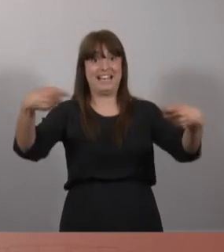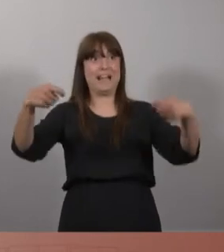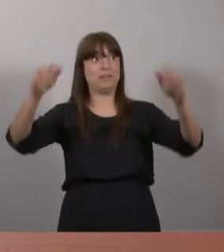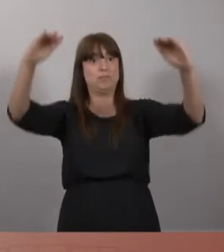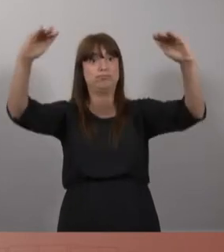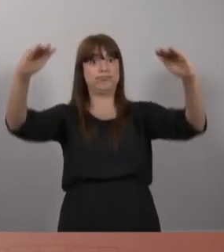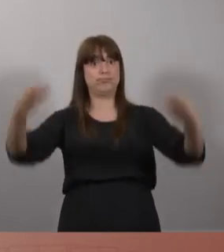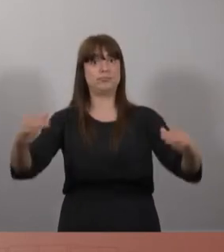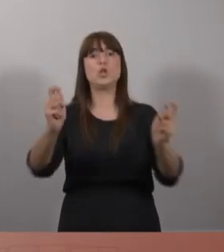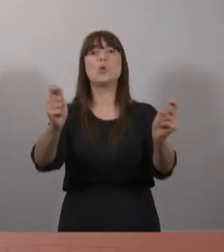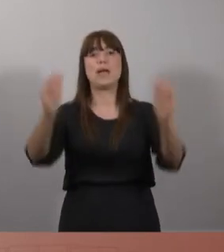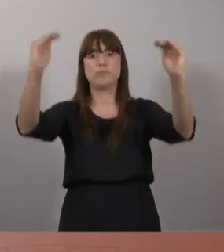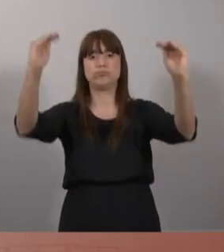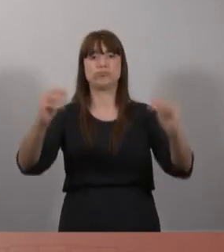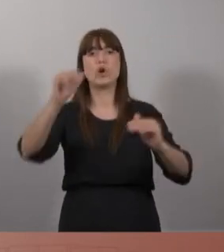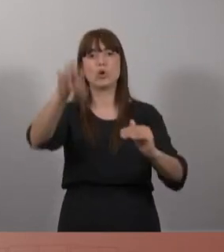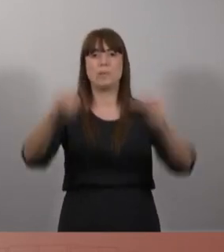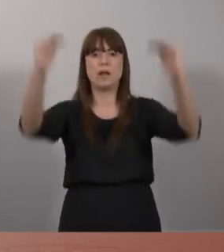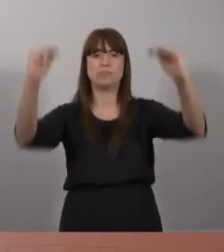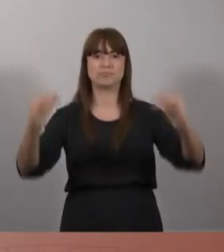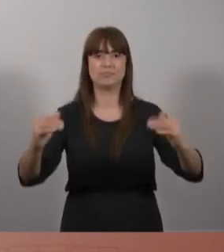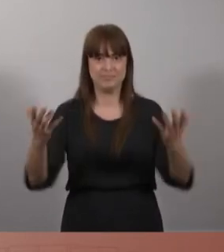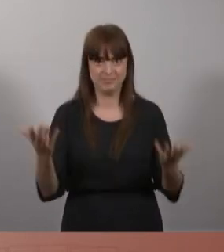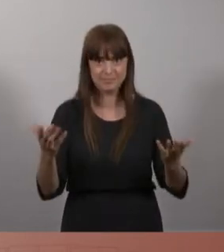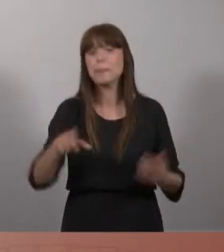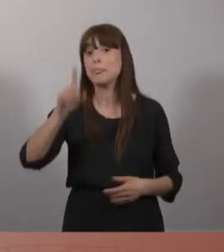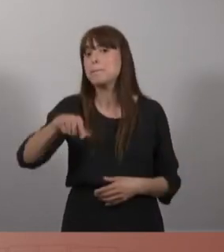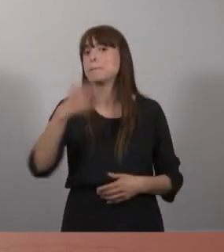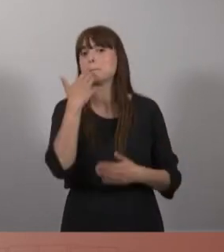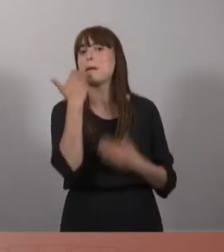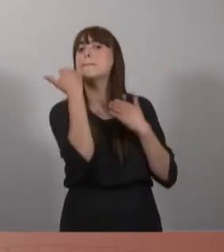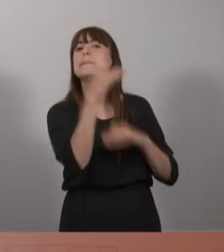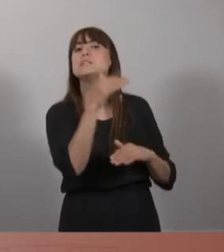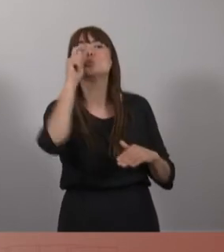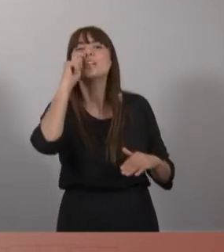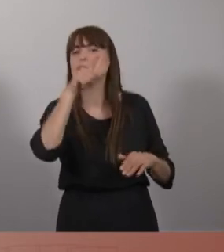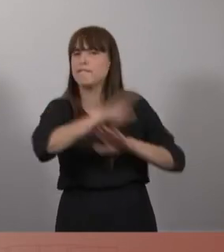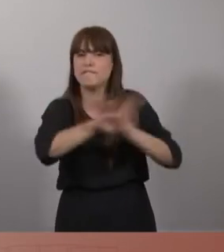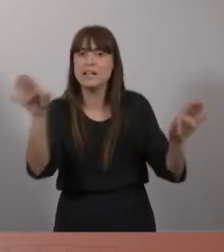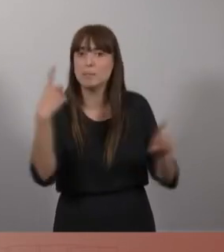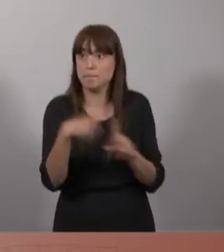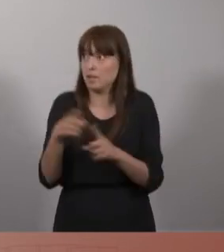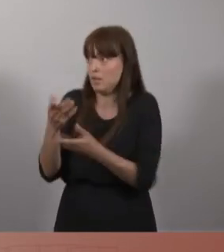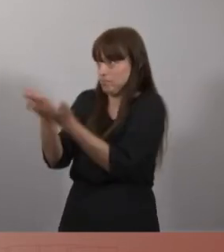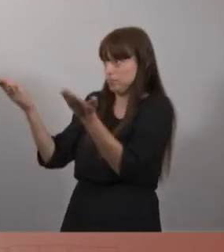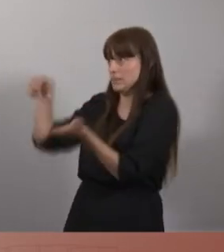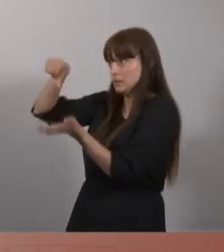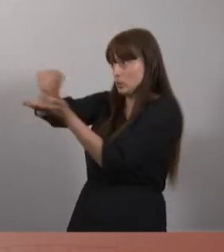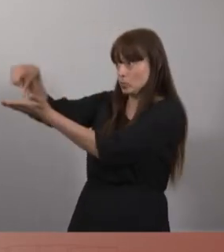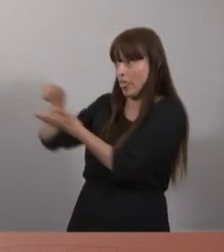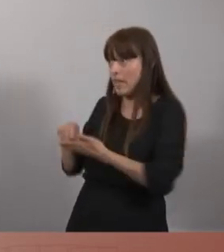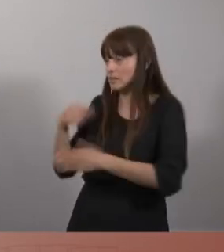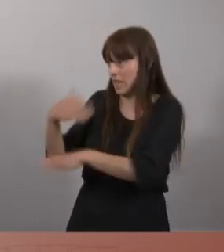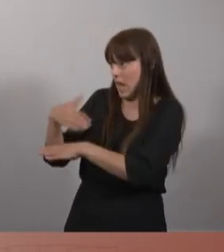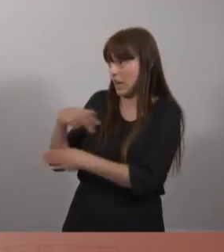descontrolada es paralitzin. No poden existir pisos turístics si prèviament no hem resolt les problemàtiques en